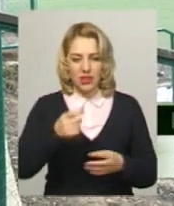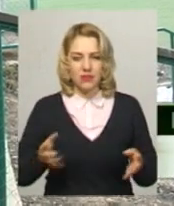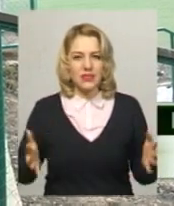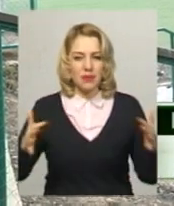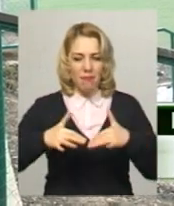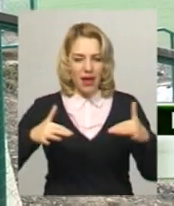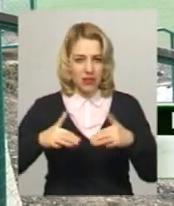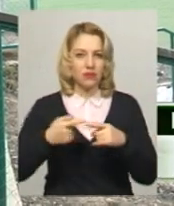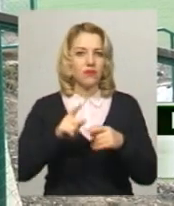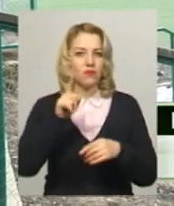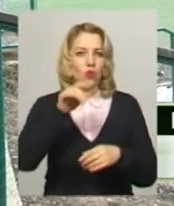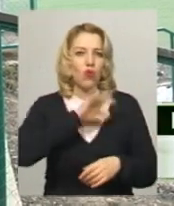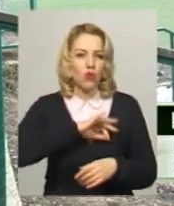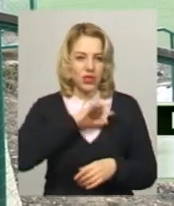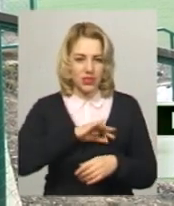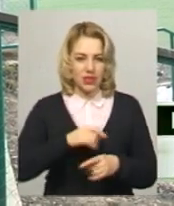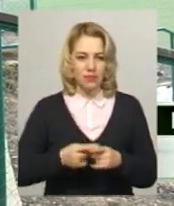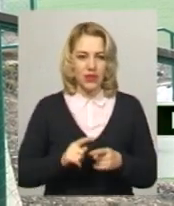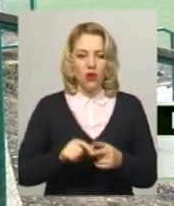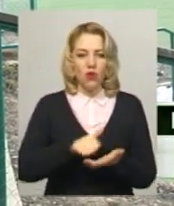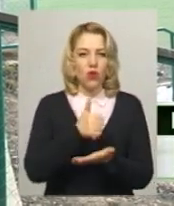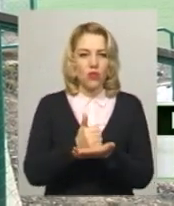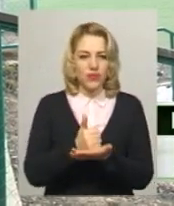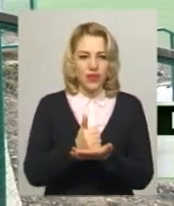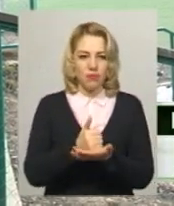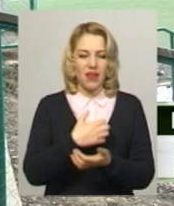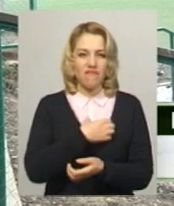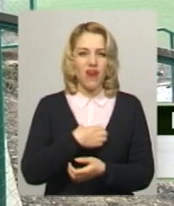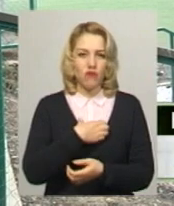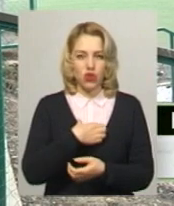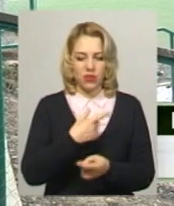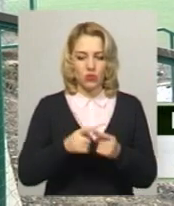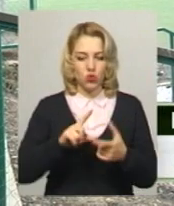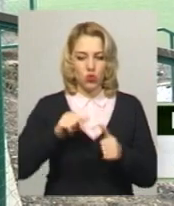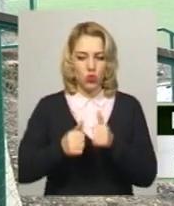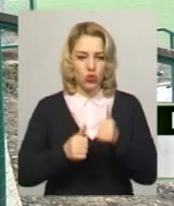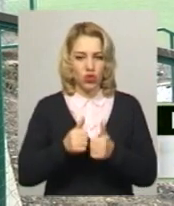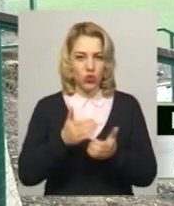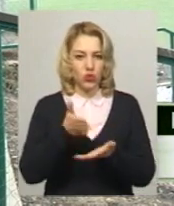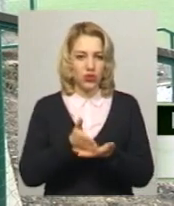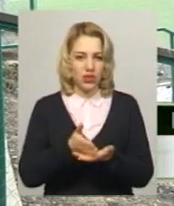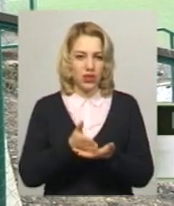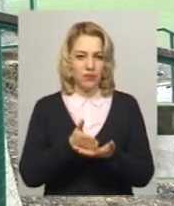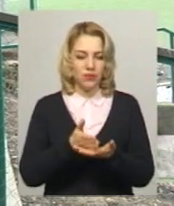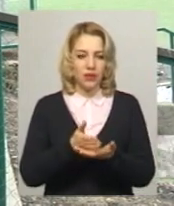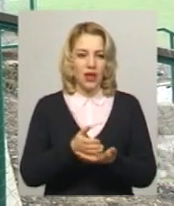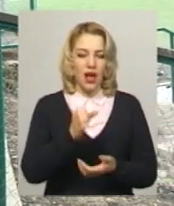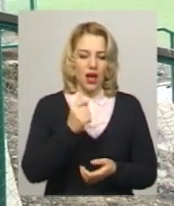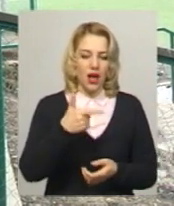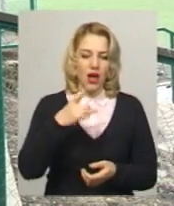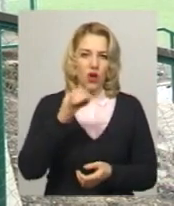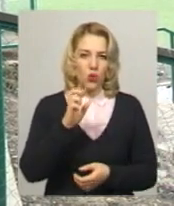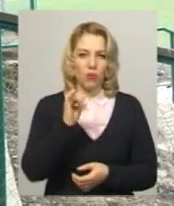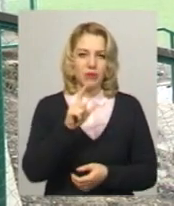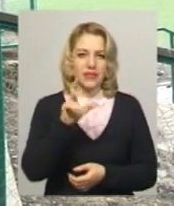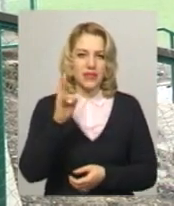команди наші суперники. Головними фаворитами цього турніру є Агробізнес, звісно, команда, яка